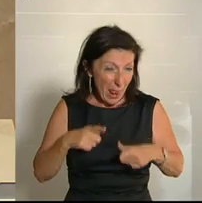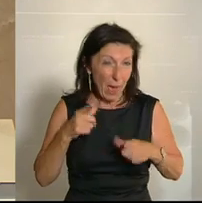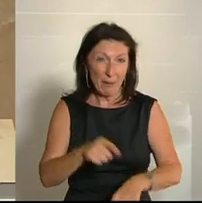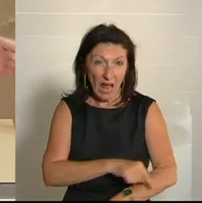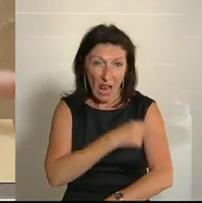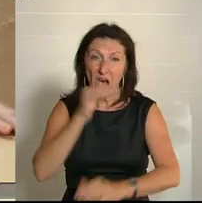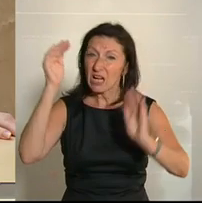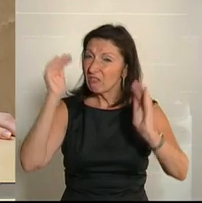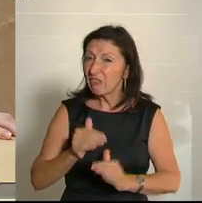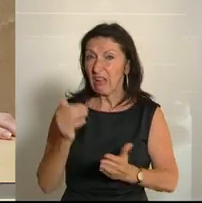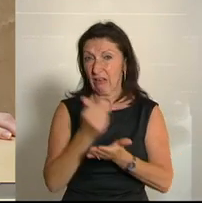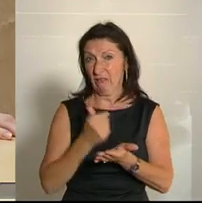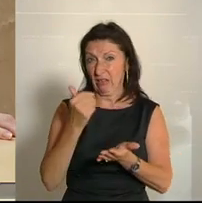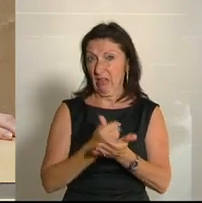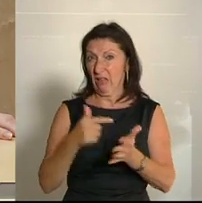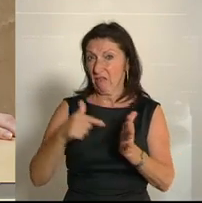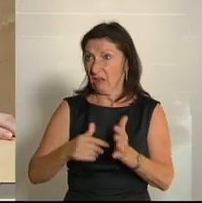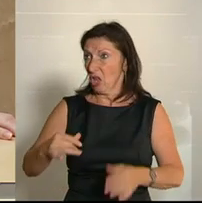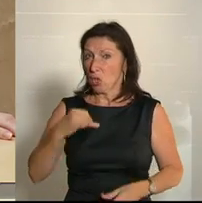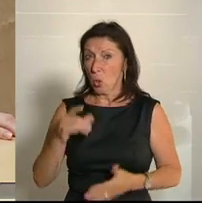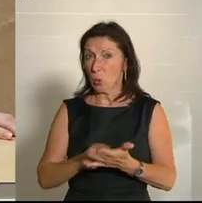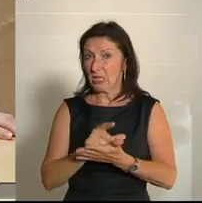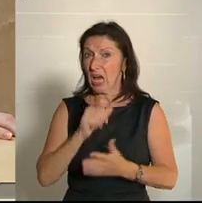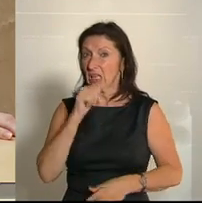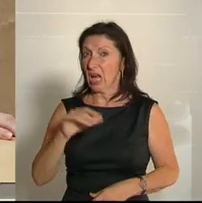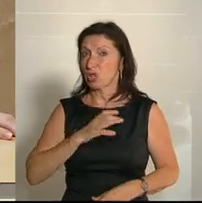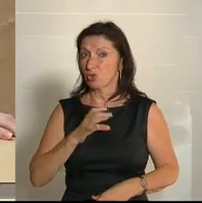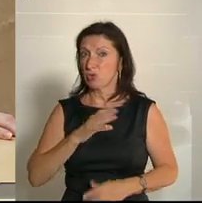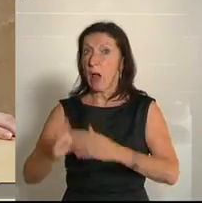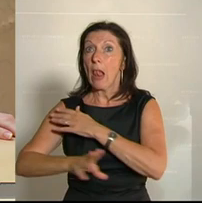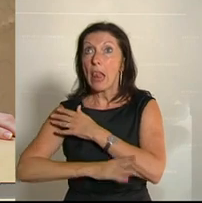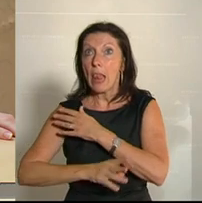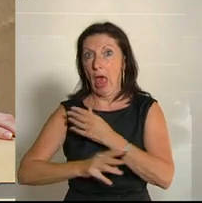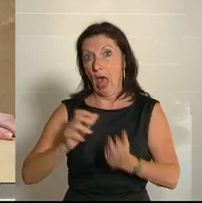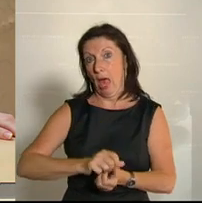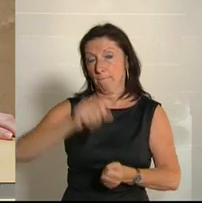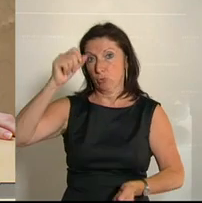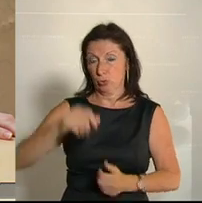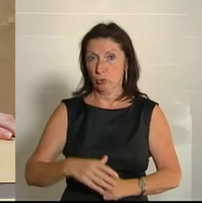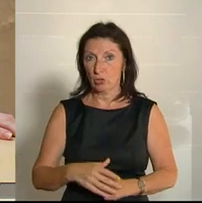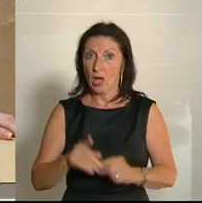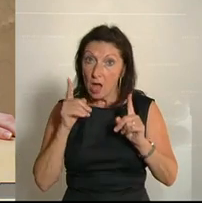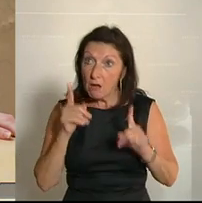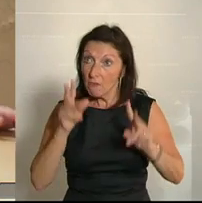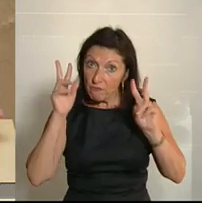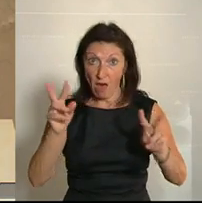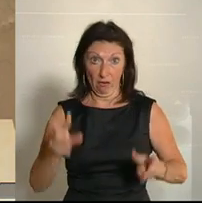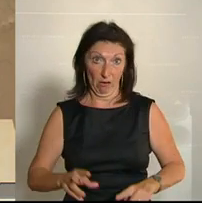weniger verdienen kannst, nur weil du in der Jugend keine Chance bekommen hast. So viel steht tatsächlich auf dem Spiel.